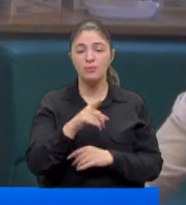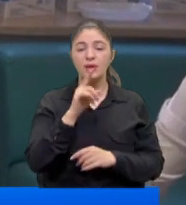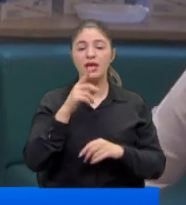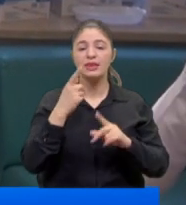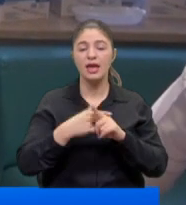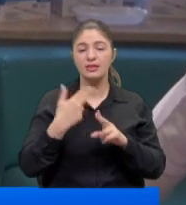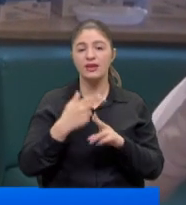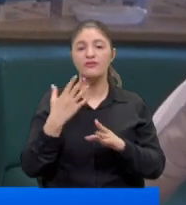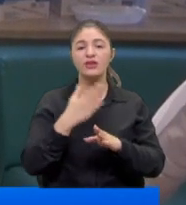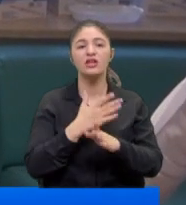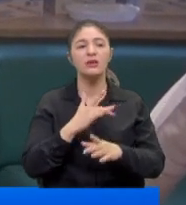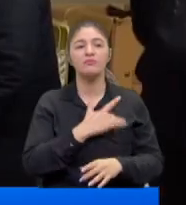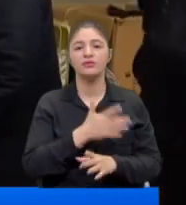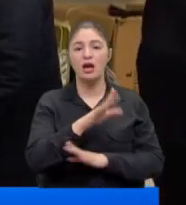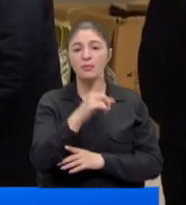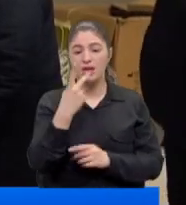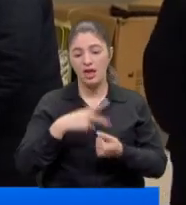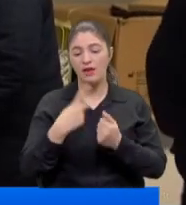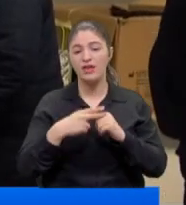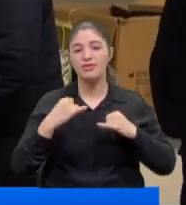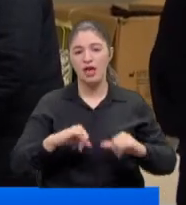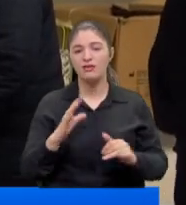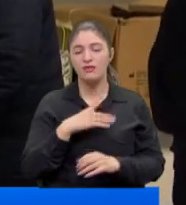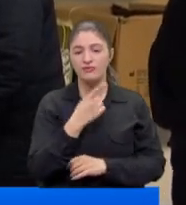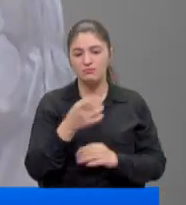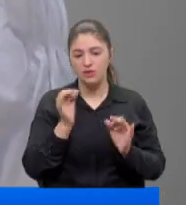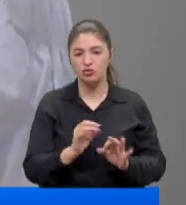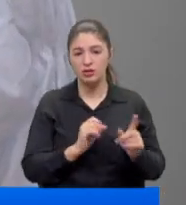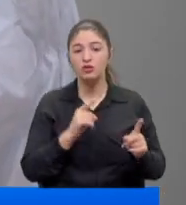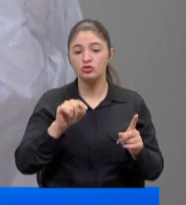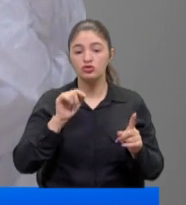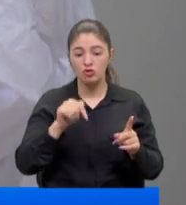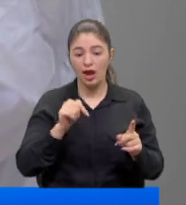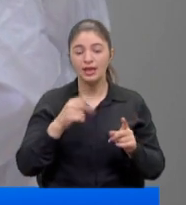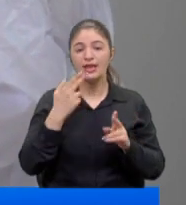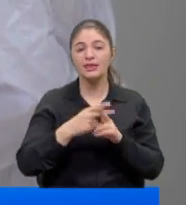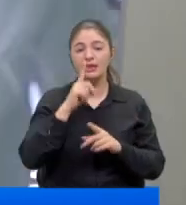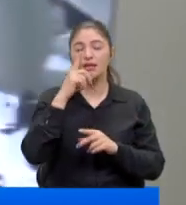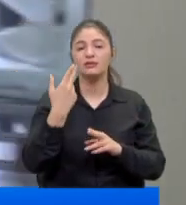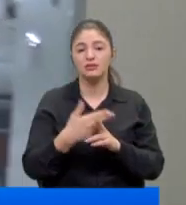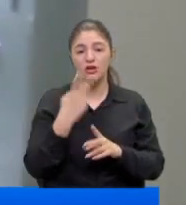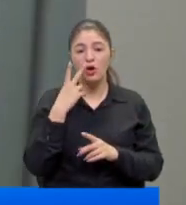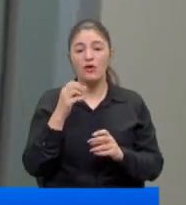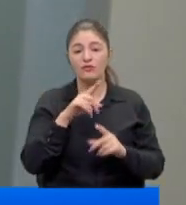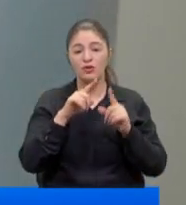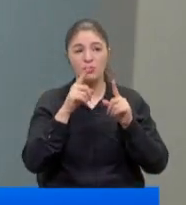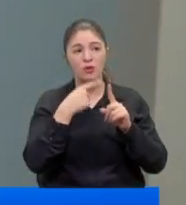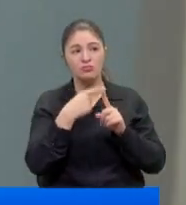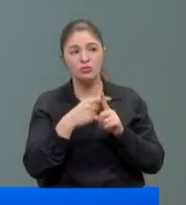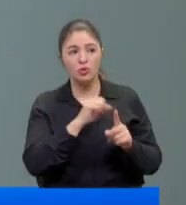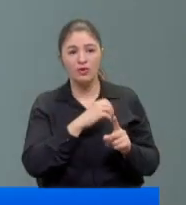vatandaşın inisiyatifine kaldı. Bir de iki haftalık sömester tatili başladı. Şu anki test sayısıyla bile vaka tablosu korkuturken,